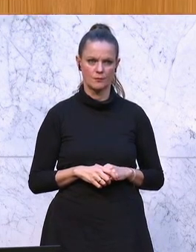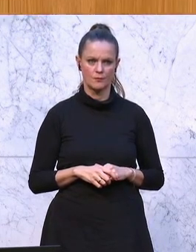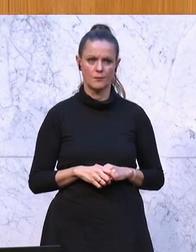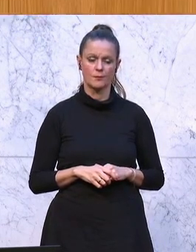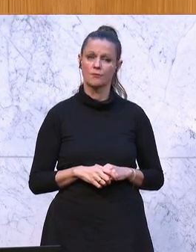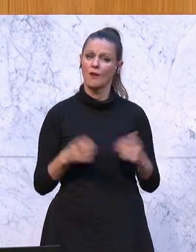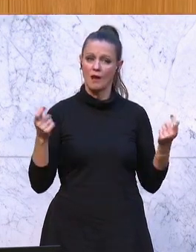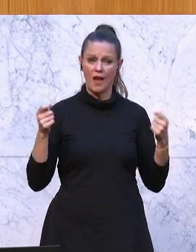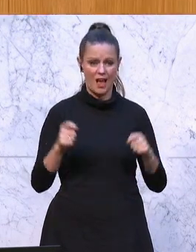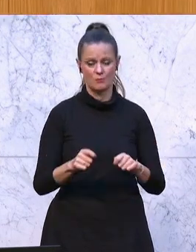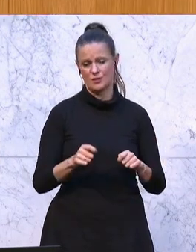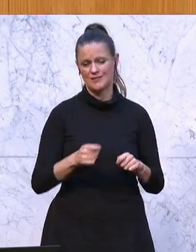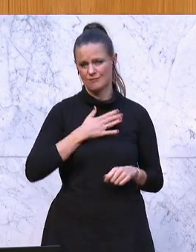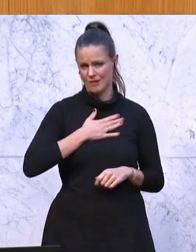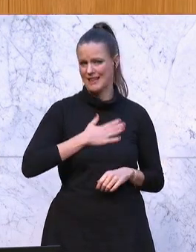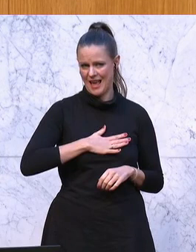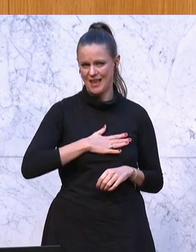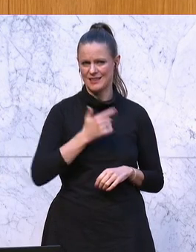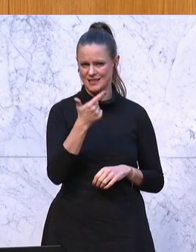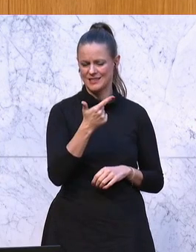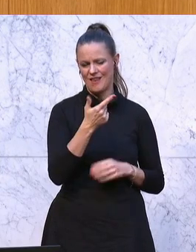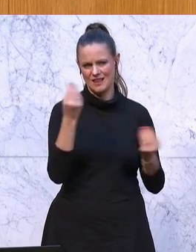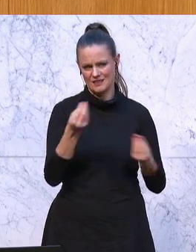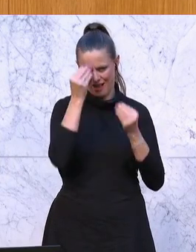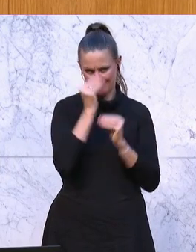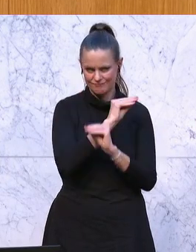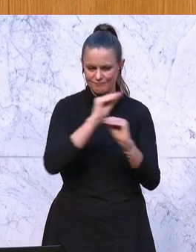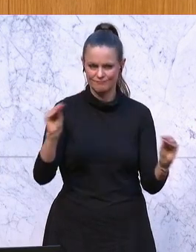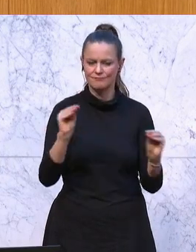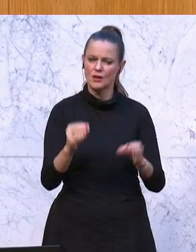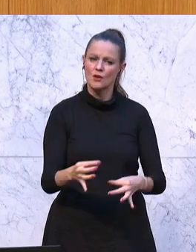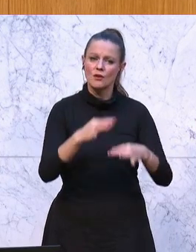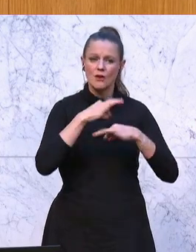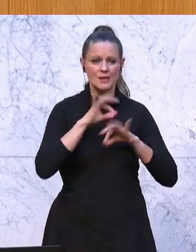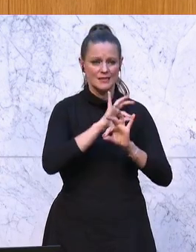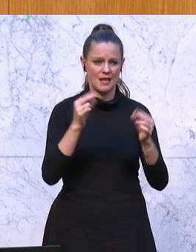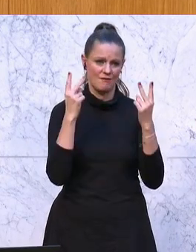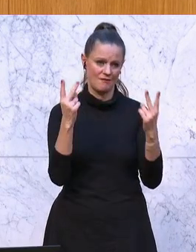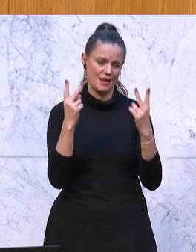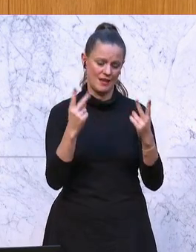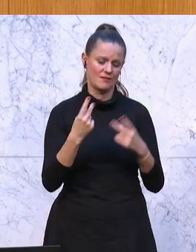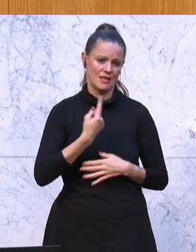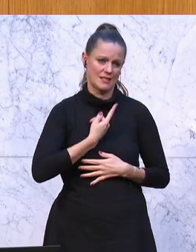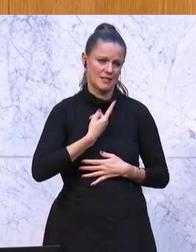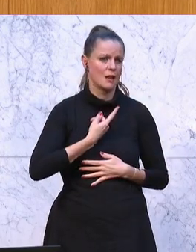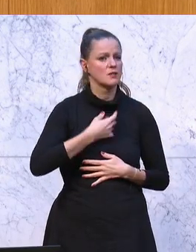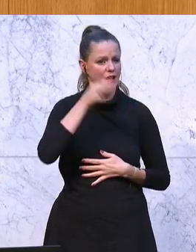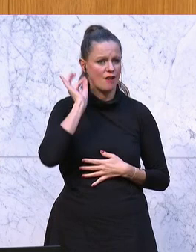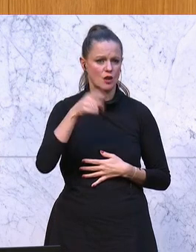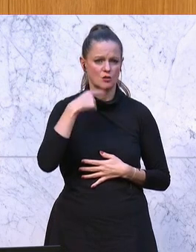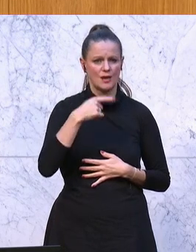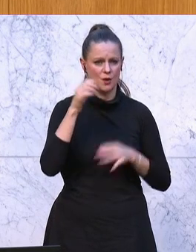Abschließend möchte ich gerne noch vielleicht zwei Punkte ansprechen, die mir auch sehr wichtig sind als Frauensprecherin der ÖVP.